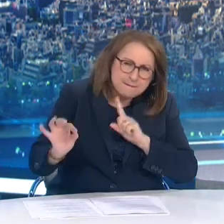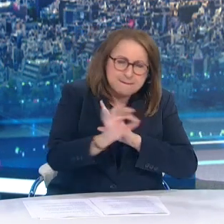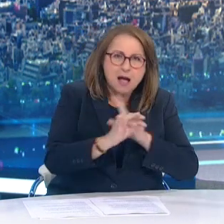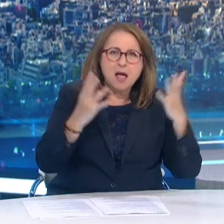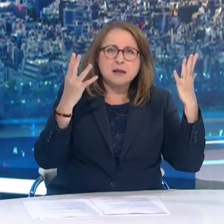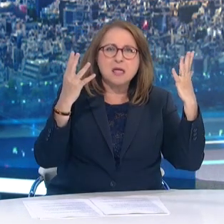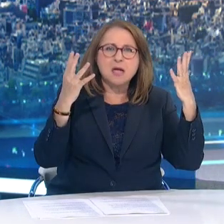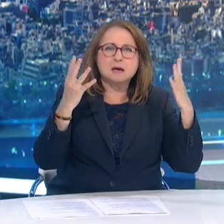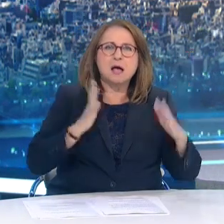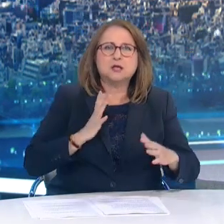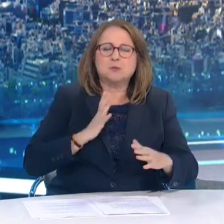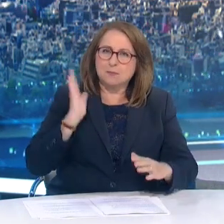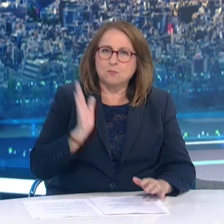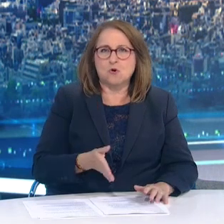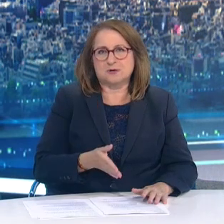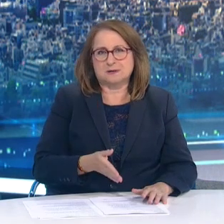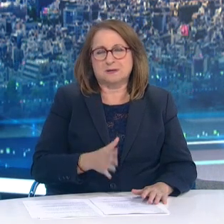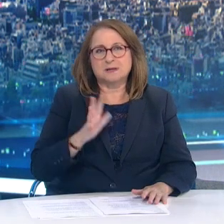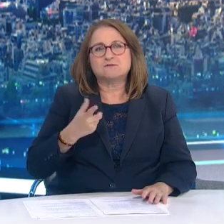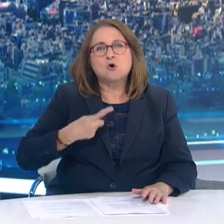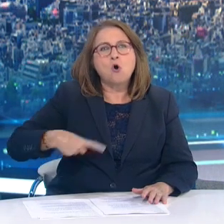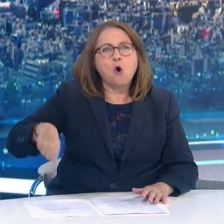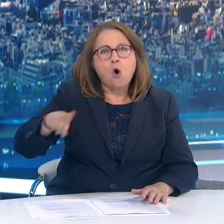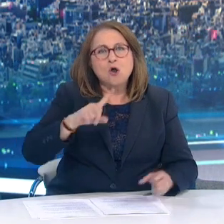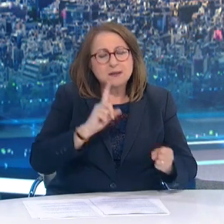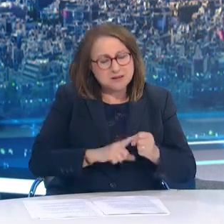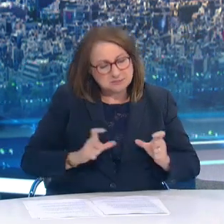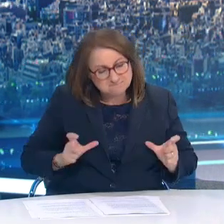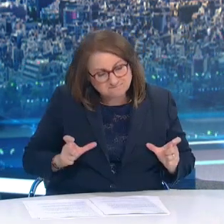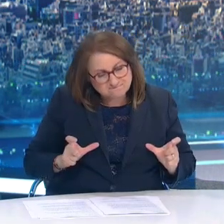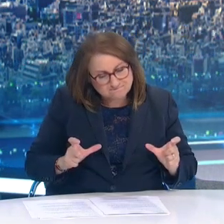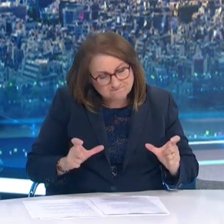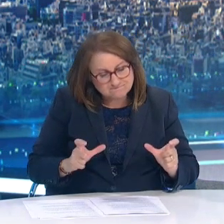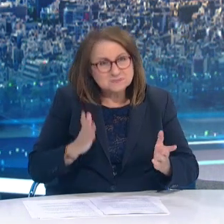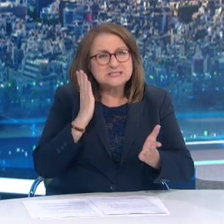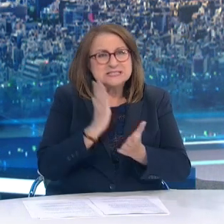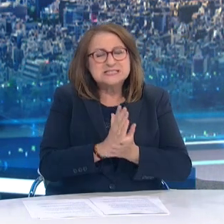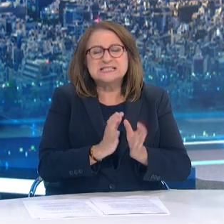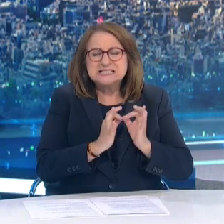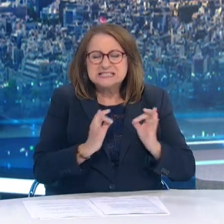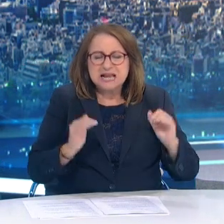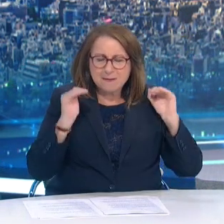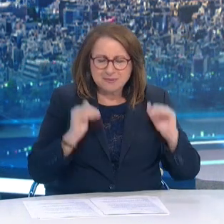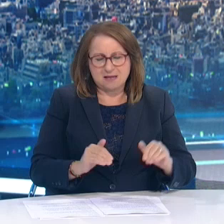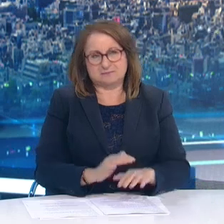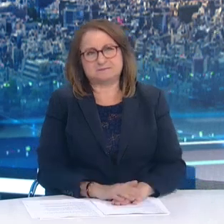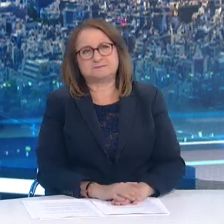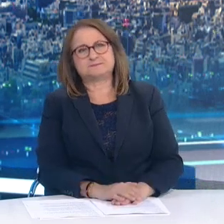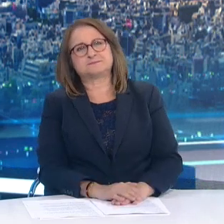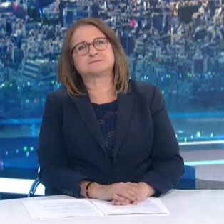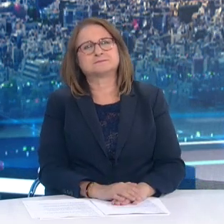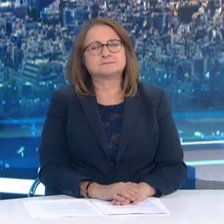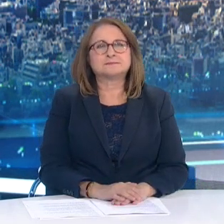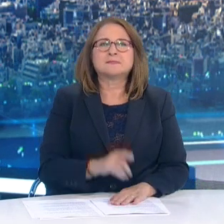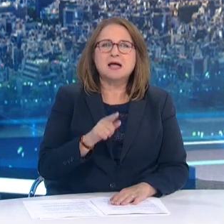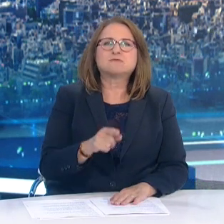όλοι μας να βρισκόμαστε σε εγρήγορση Και να δείχνουμε ιδιαίτερη προσοχή και συνέπεια στην τήρηση των μέτρων Γιατί αυτός είναι ο